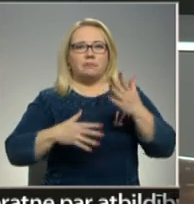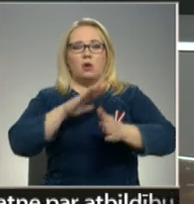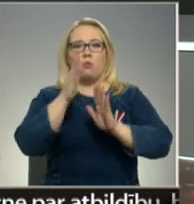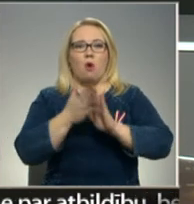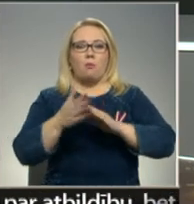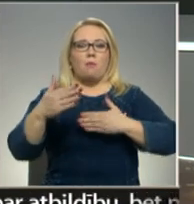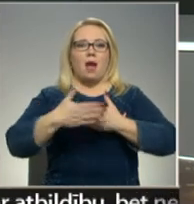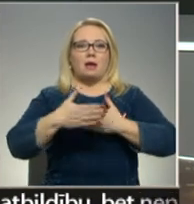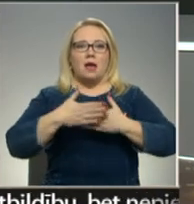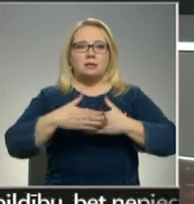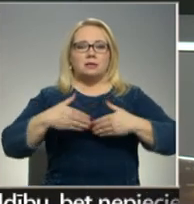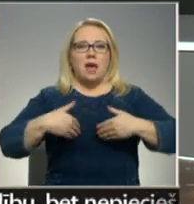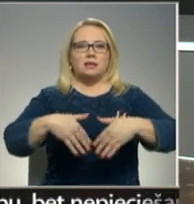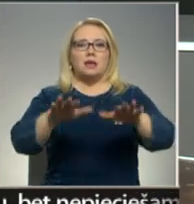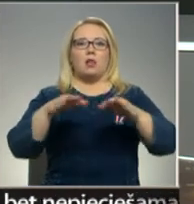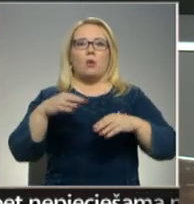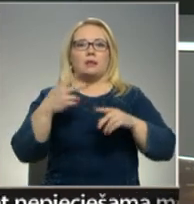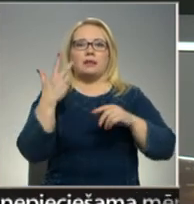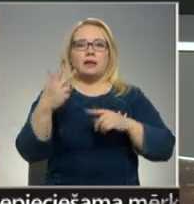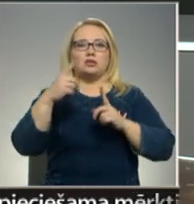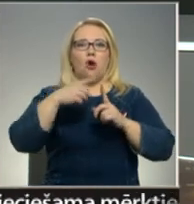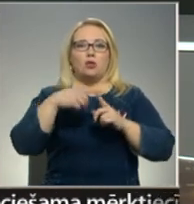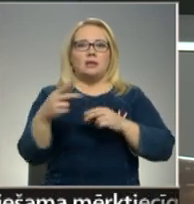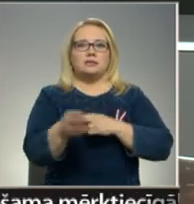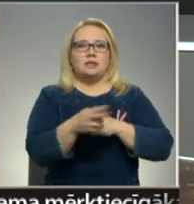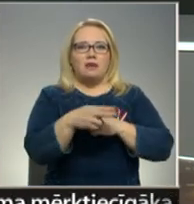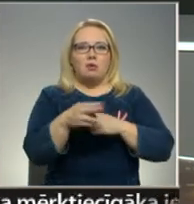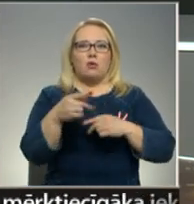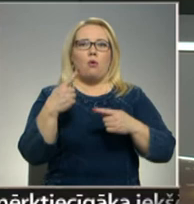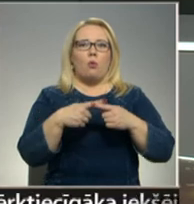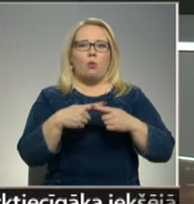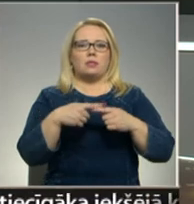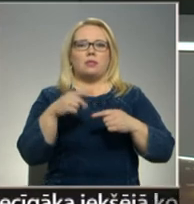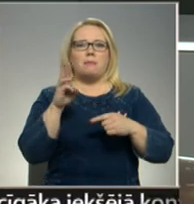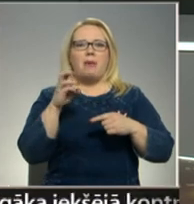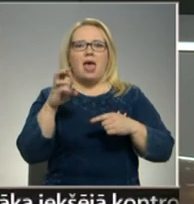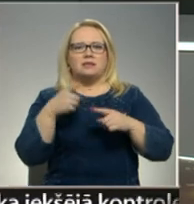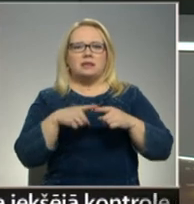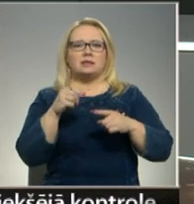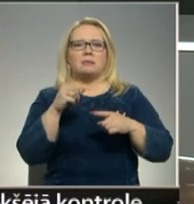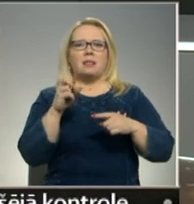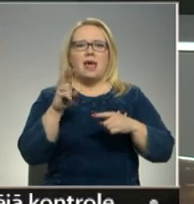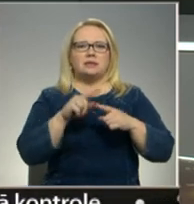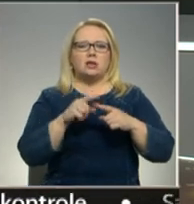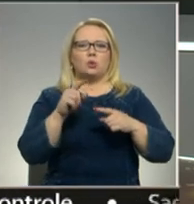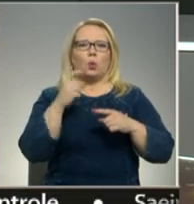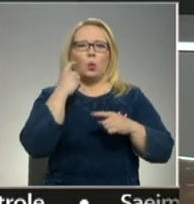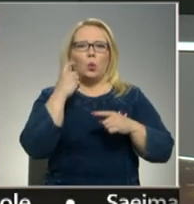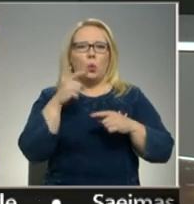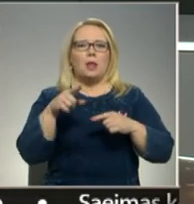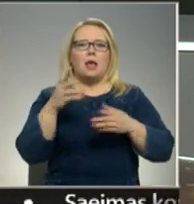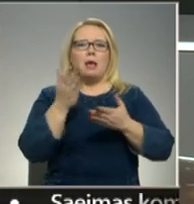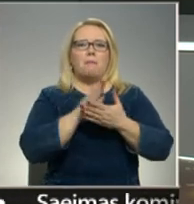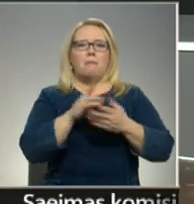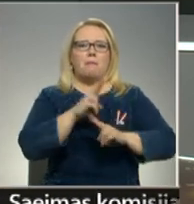izsklots aptuveni trīs tonnas zivju pārsarā jūras grunduļ, kā arī neliels daudzums mēns un plekstes. Beigtas zivis mazākā apjomā